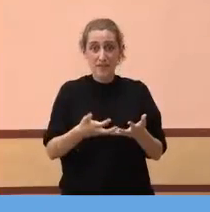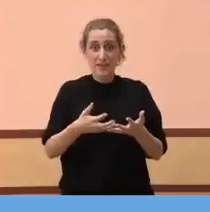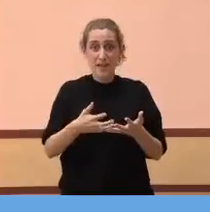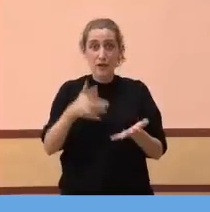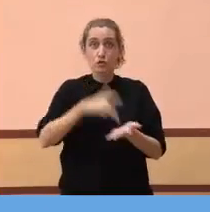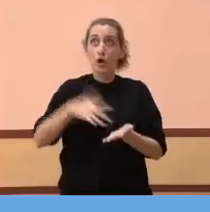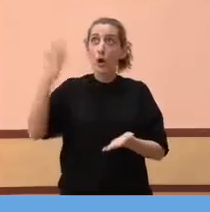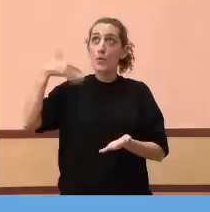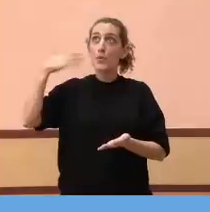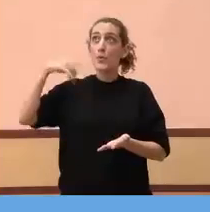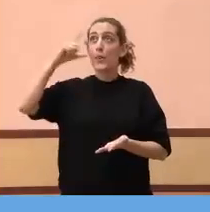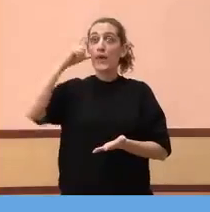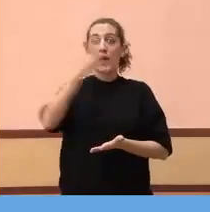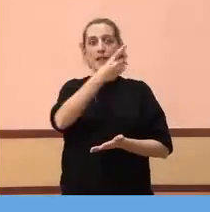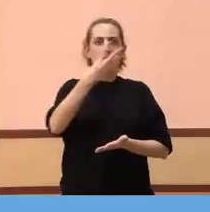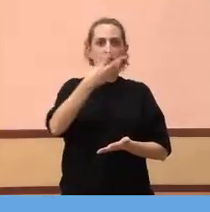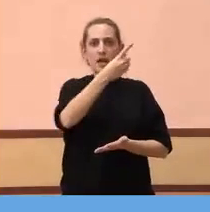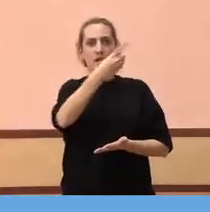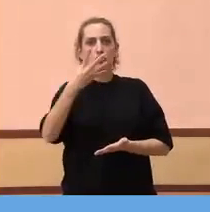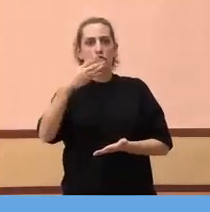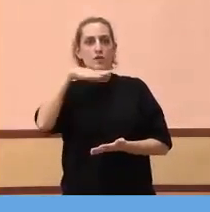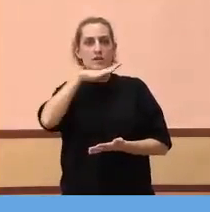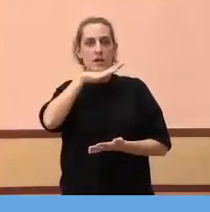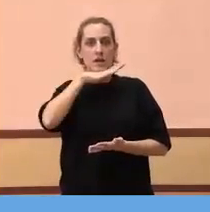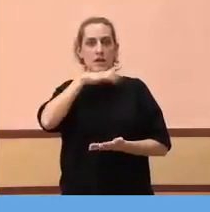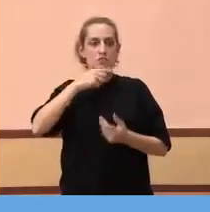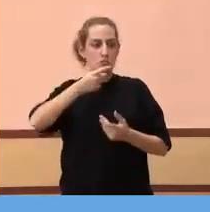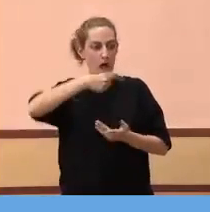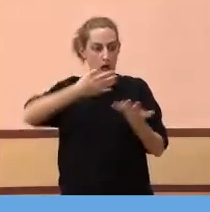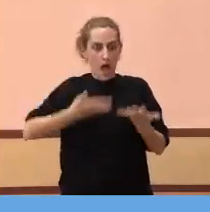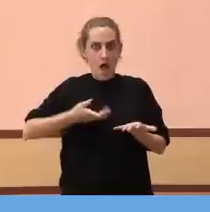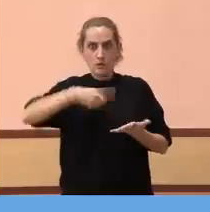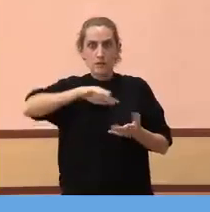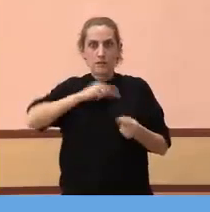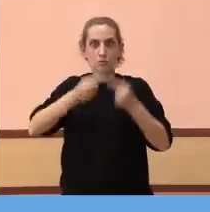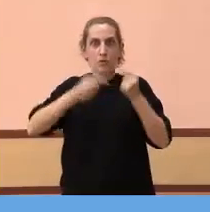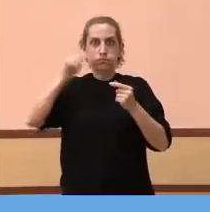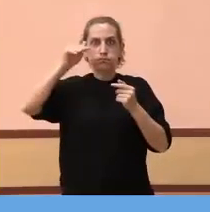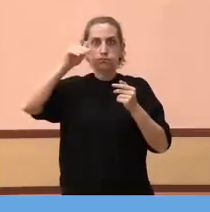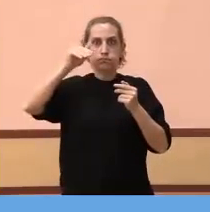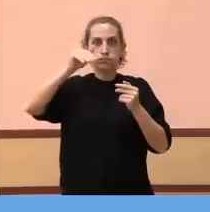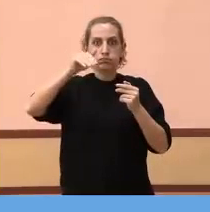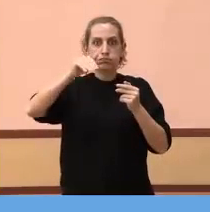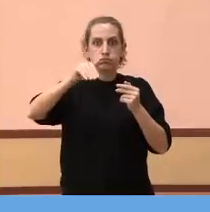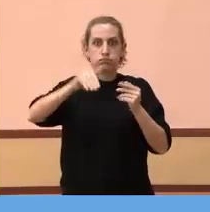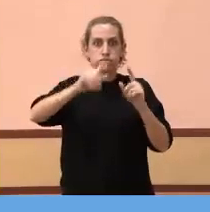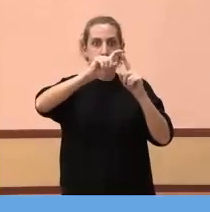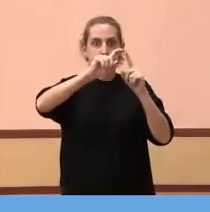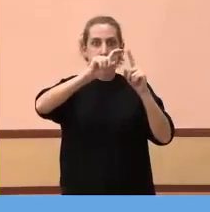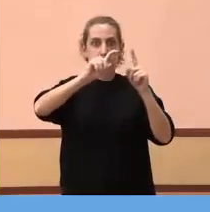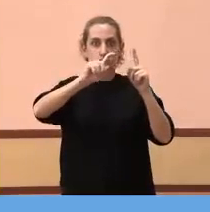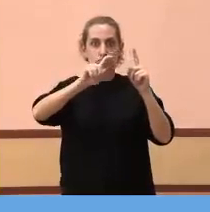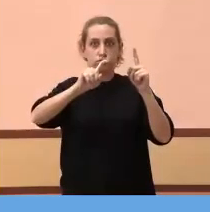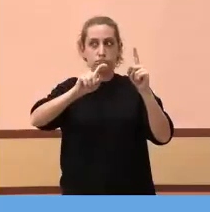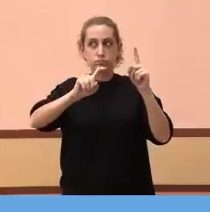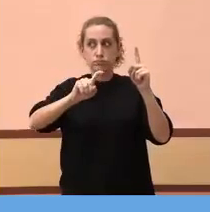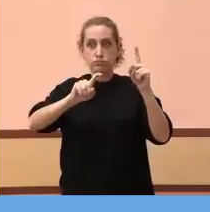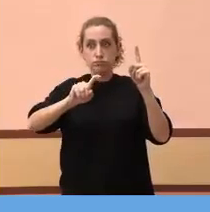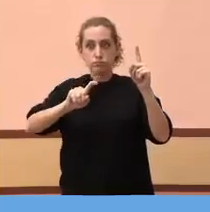-14 de gener. estem anant bé, anant bé, no dic molt bé, dic anant bé, o si més no, no anem malament.